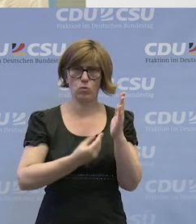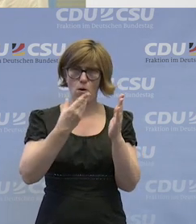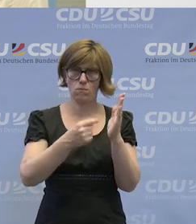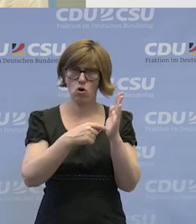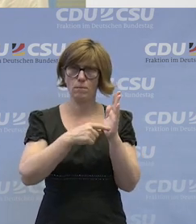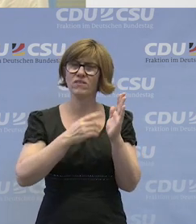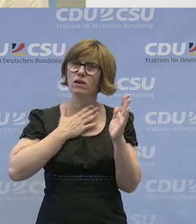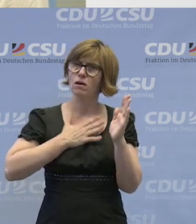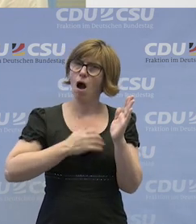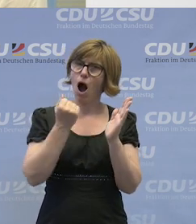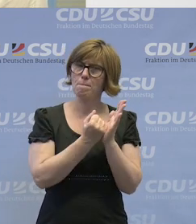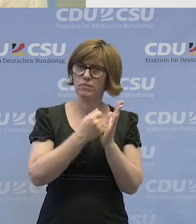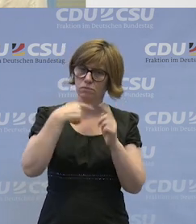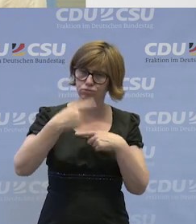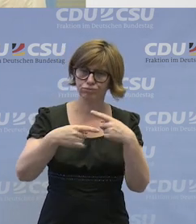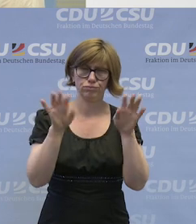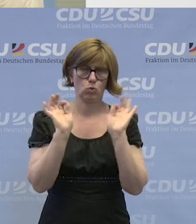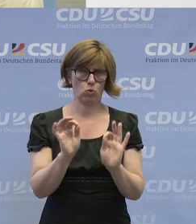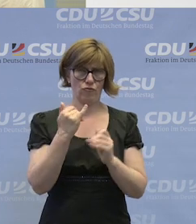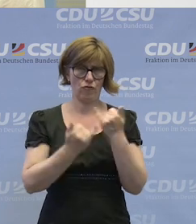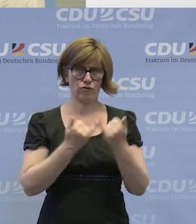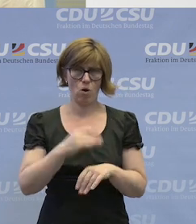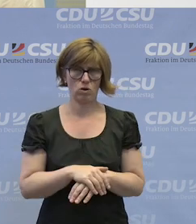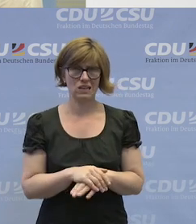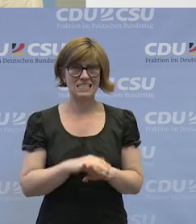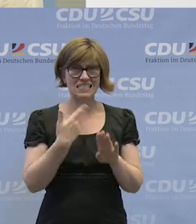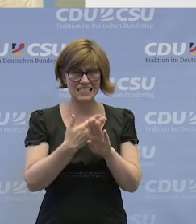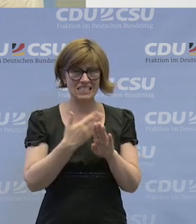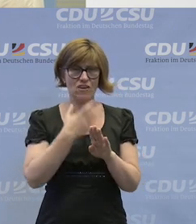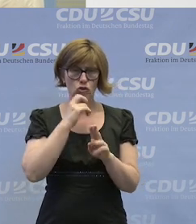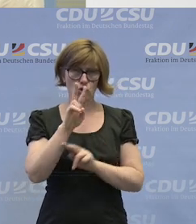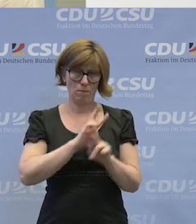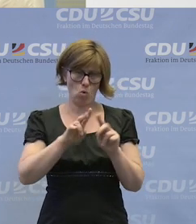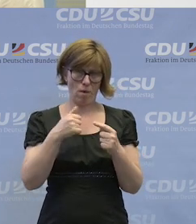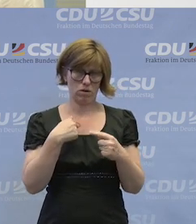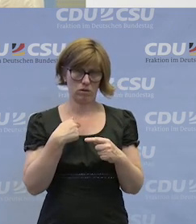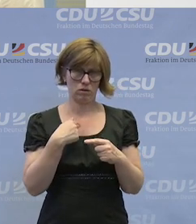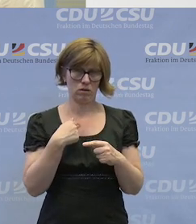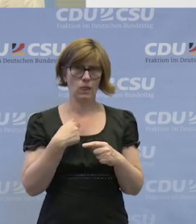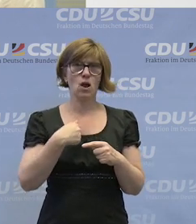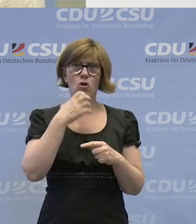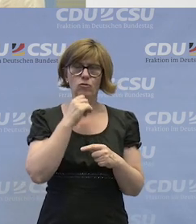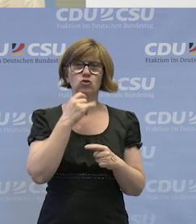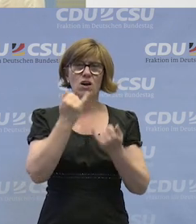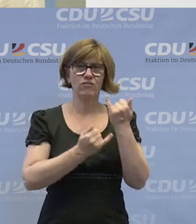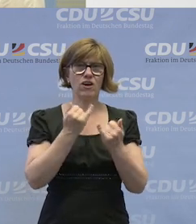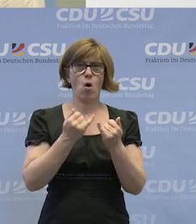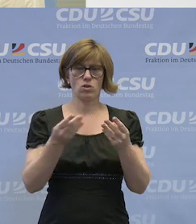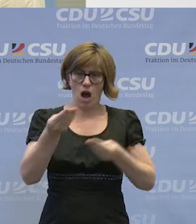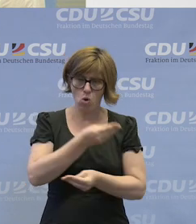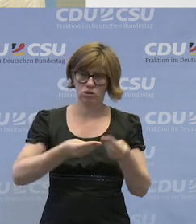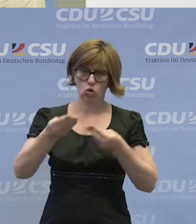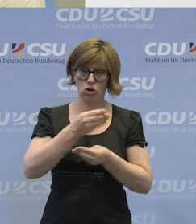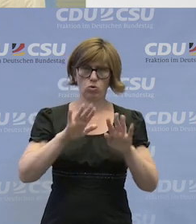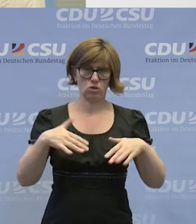dass sie ihr Amt auch wahrnehmen können für die Frauen. Das werden wir ganz genau beobachten und auch mit den Frauen in Austausch